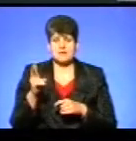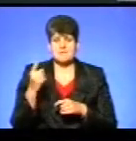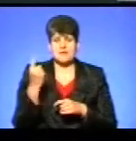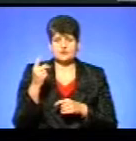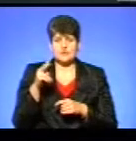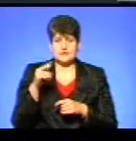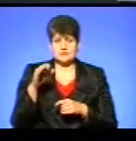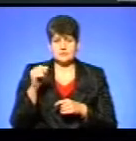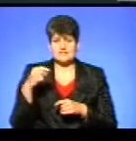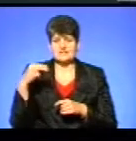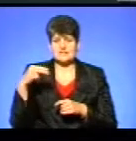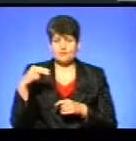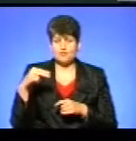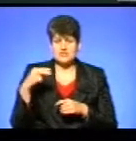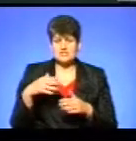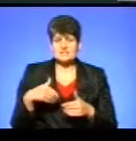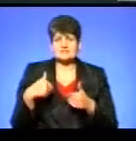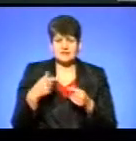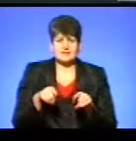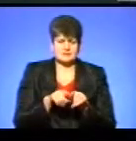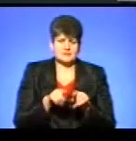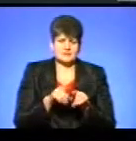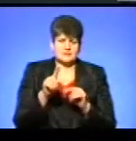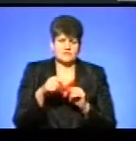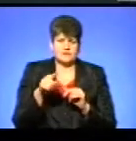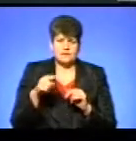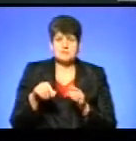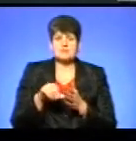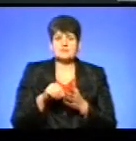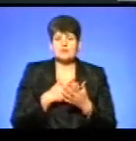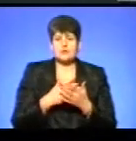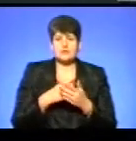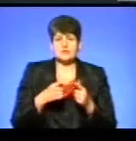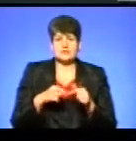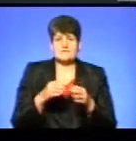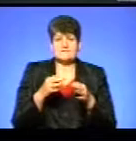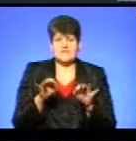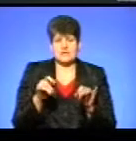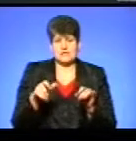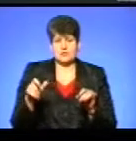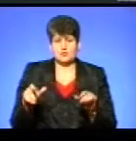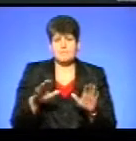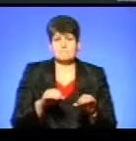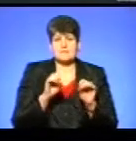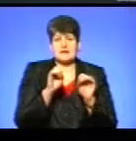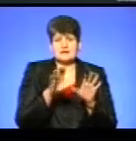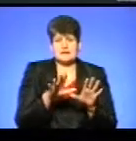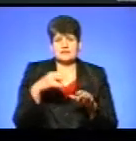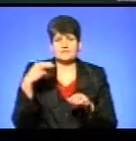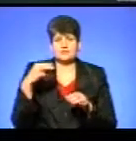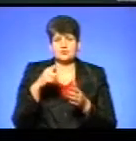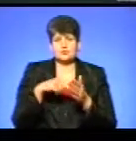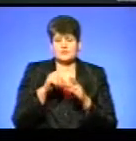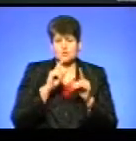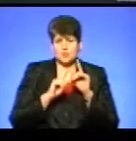листопада у Запоріжжі звернення із такими ж вимогами представники громадської організації «Вільні люди» передали у Запорізьку міську